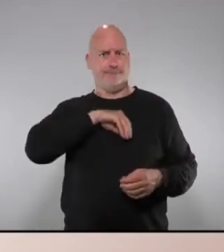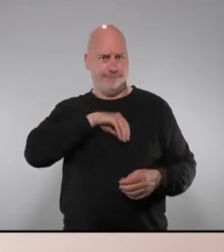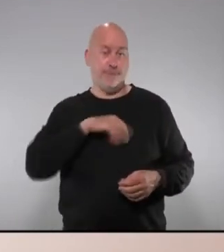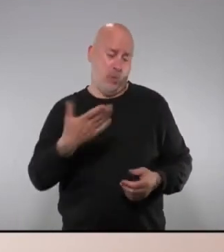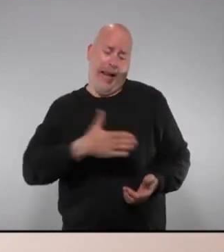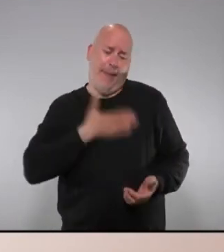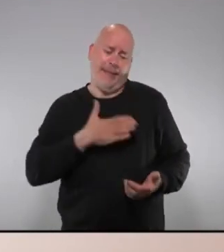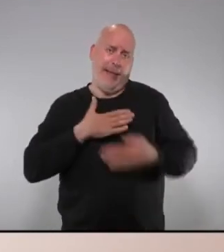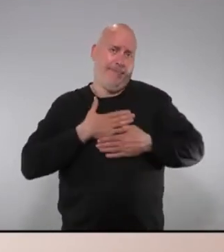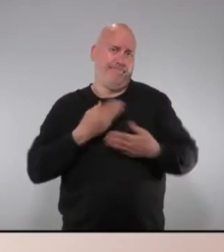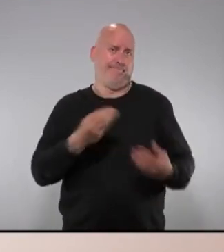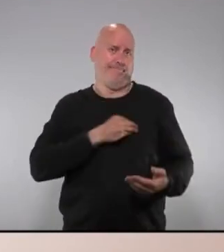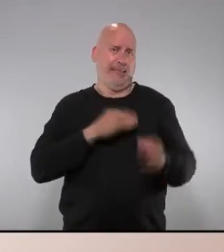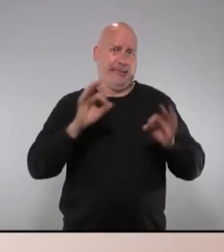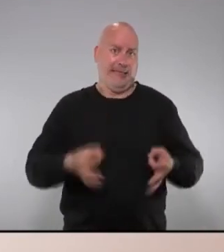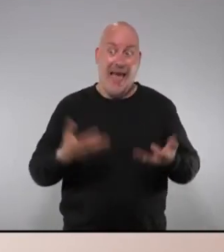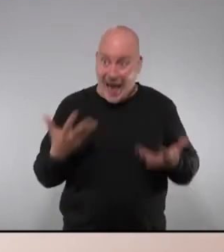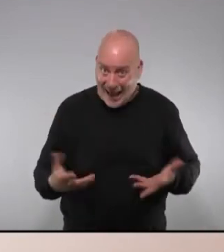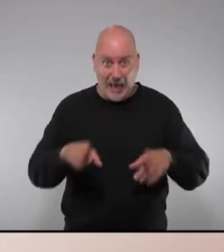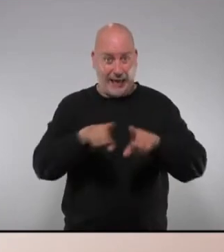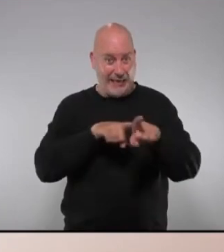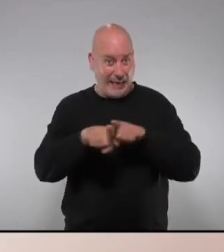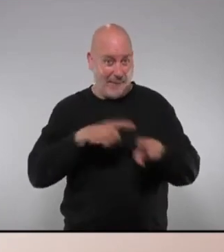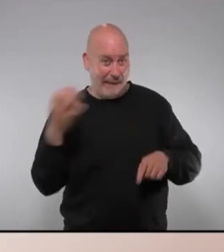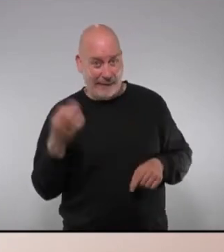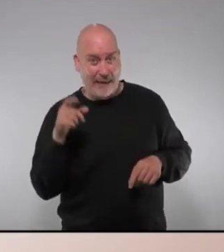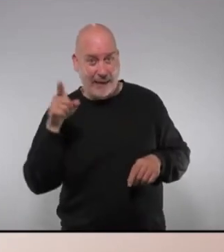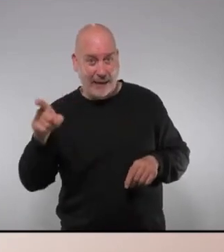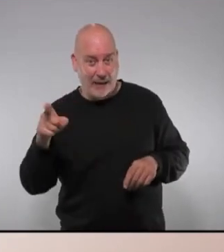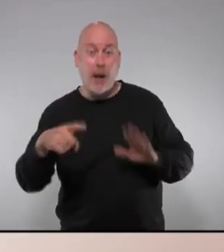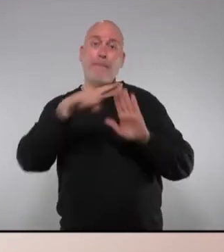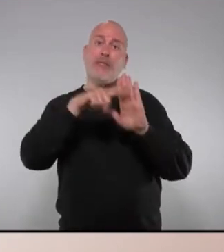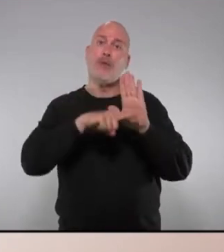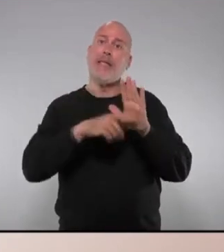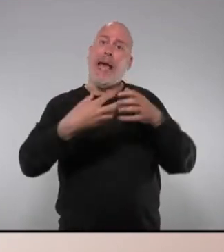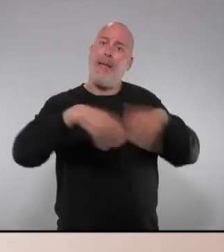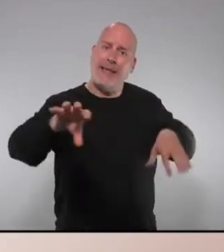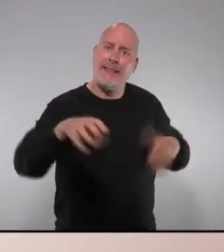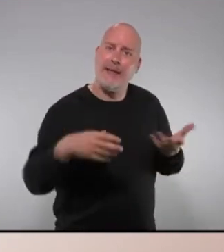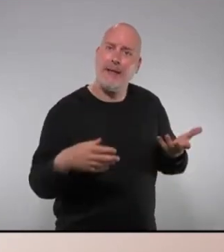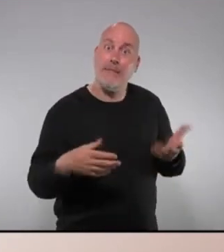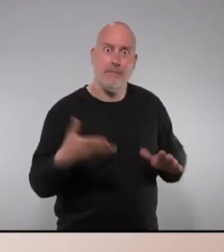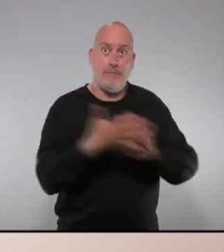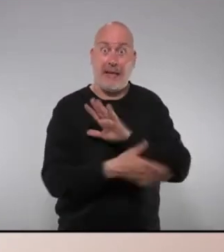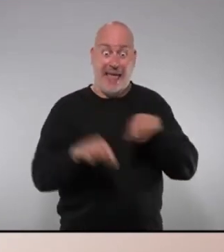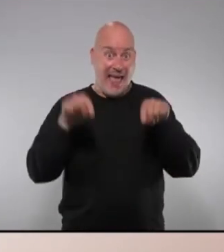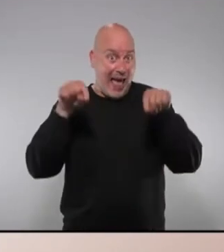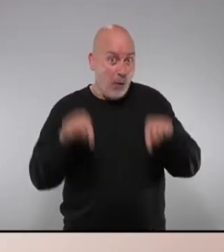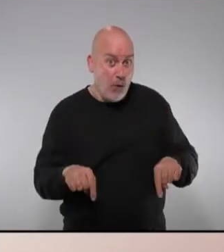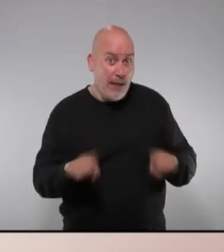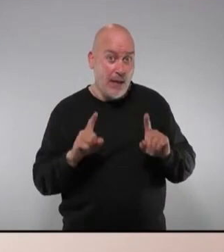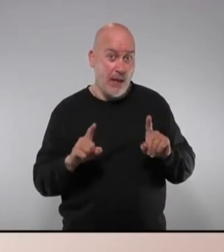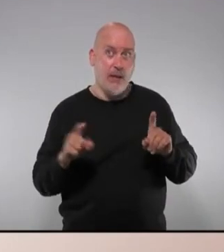moltíssim i ara en aquests moments estem criticant l'altre que és justament aquestes mesures d'aïllament perquè avui que els